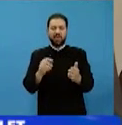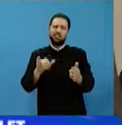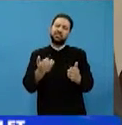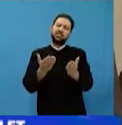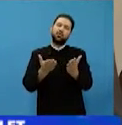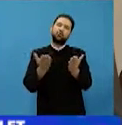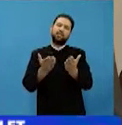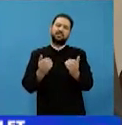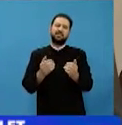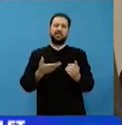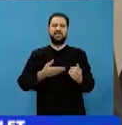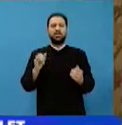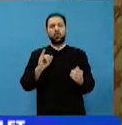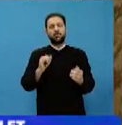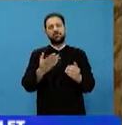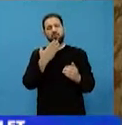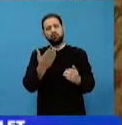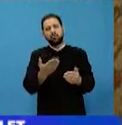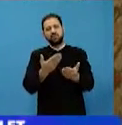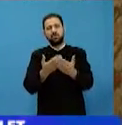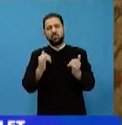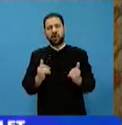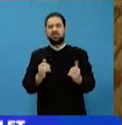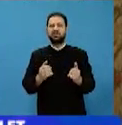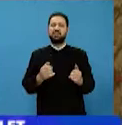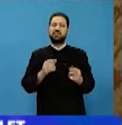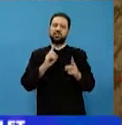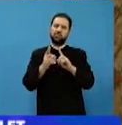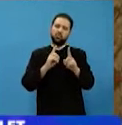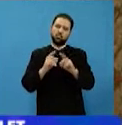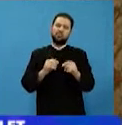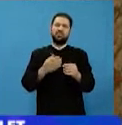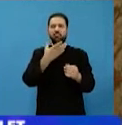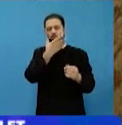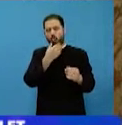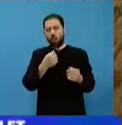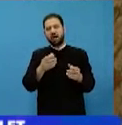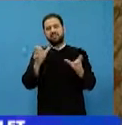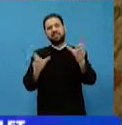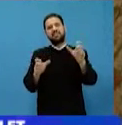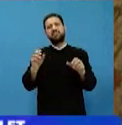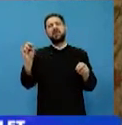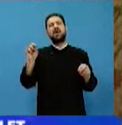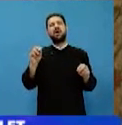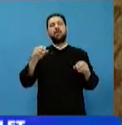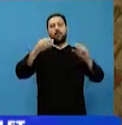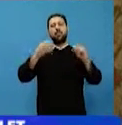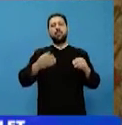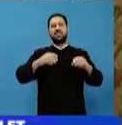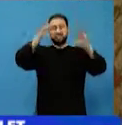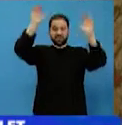citească. Părinte Ionuț vă mulțumesc pentru aceste tâlcuiri despre Sfântul Paisie Agioritul și despre